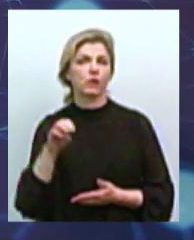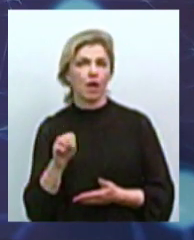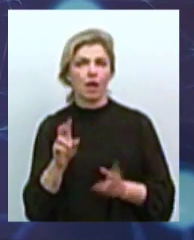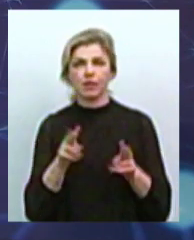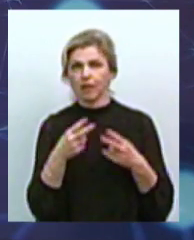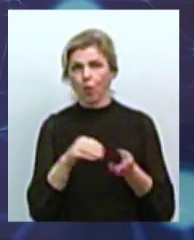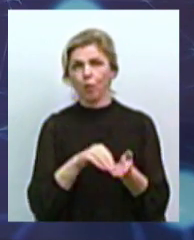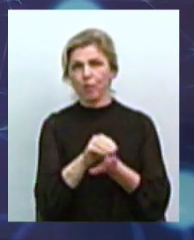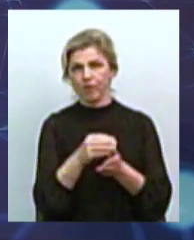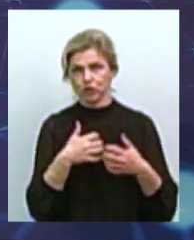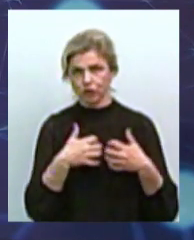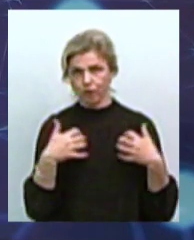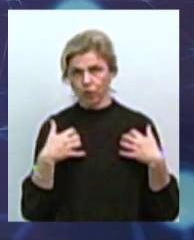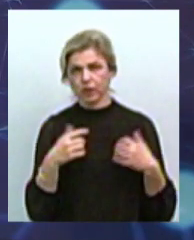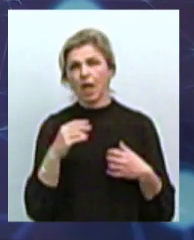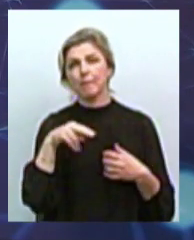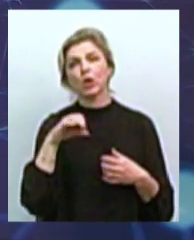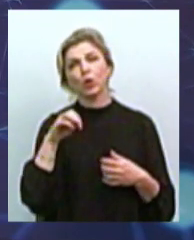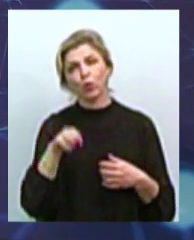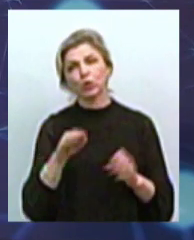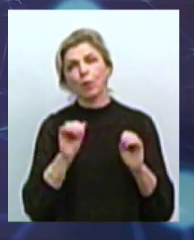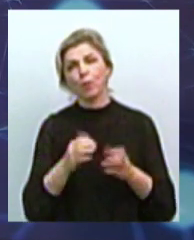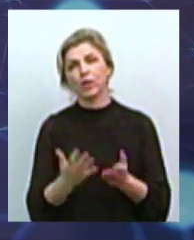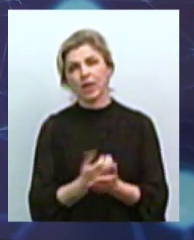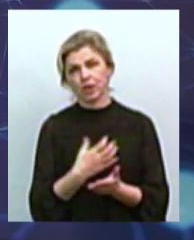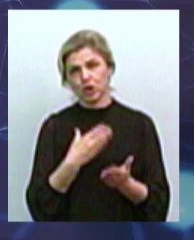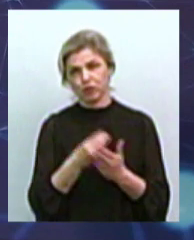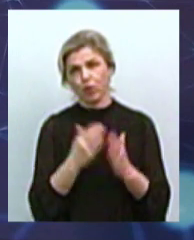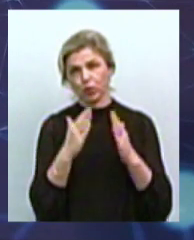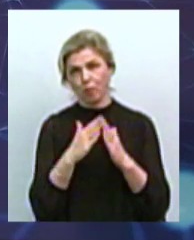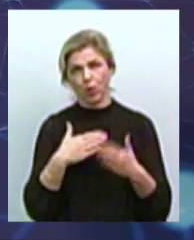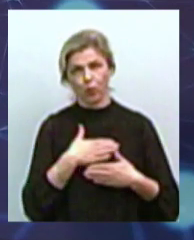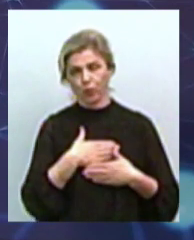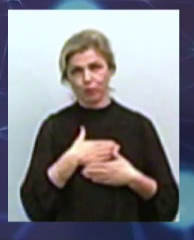тварин, що саме в притулку також можна знайти свого домашнього улюбленця.